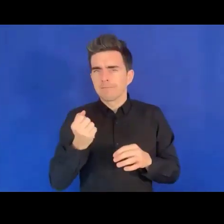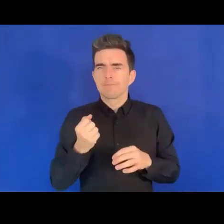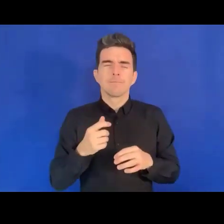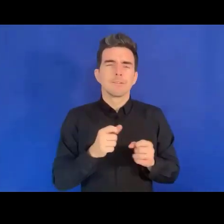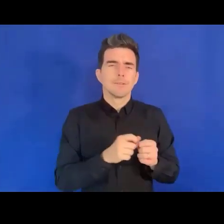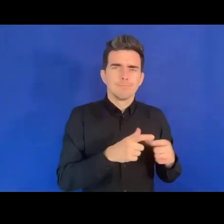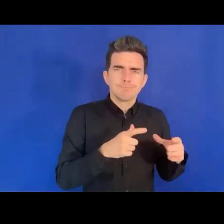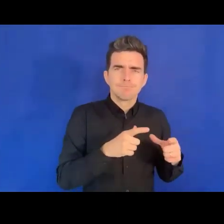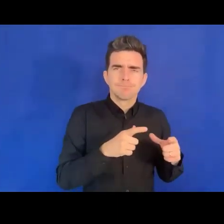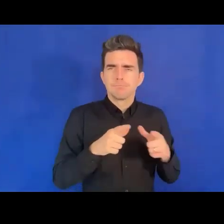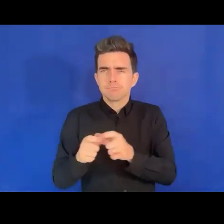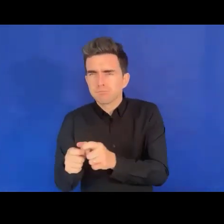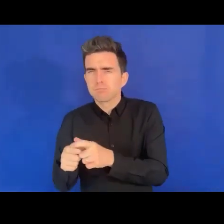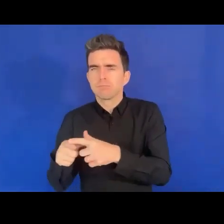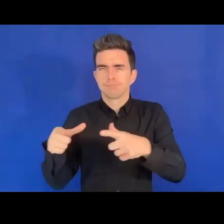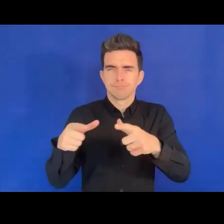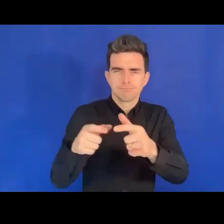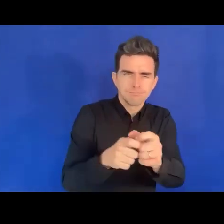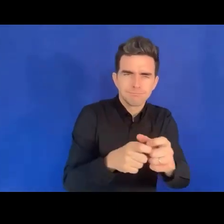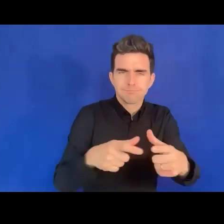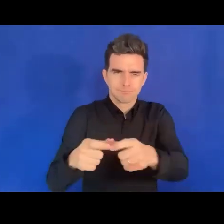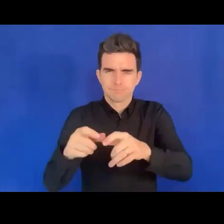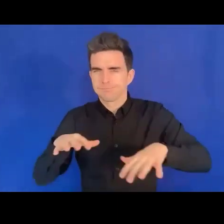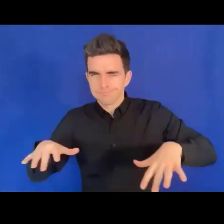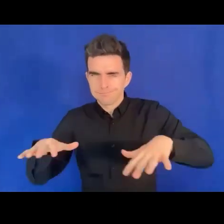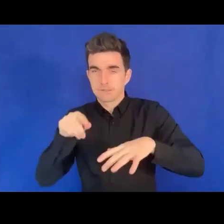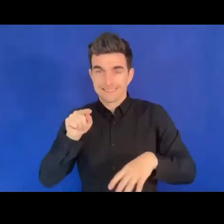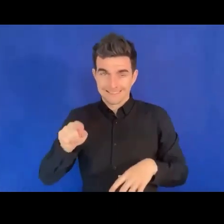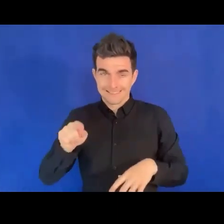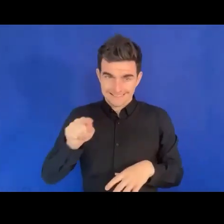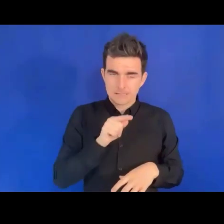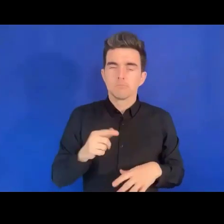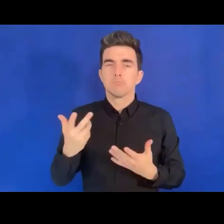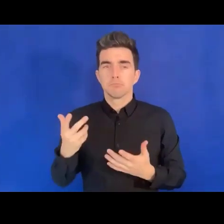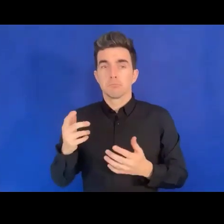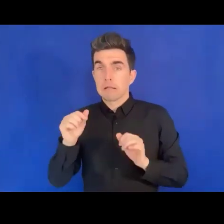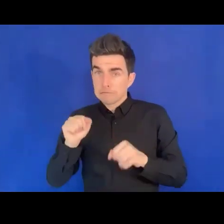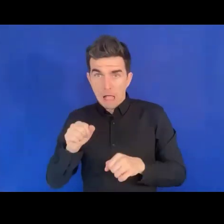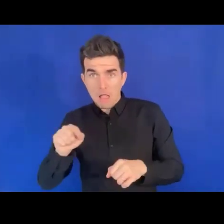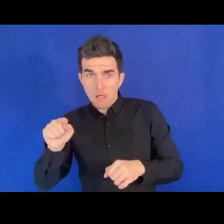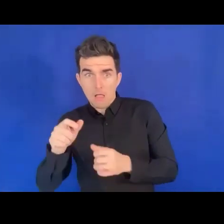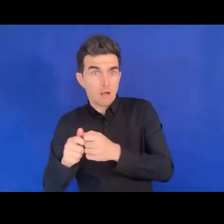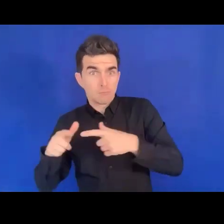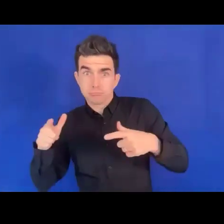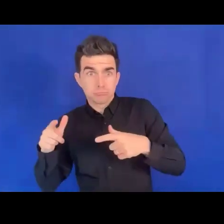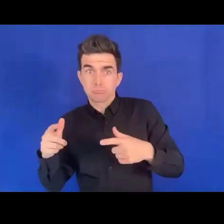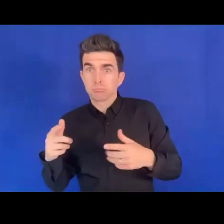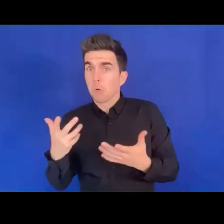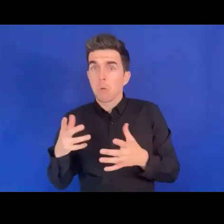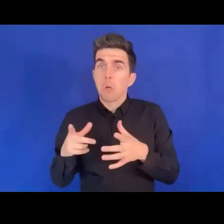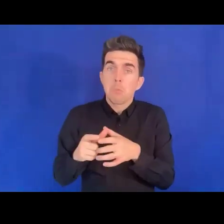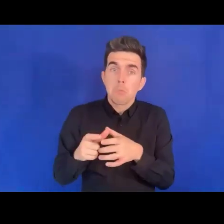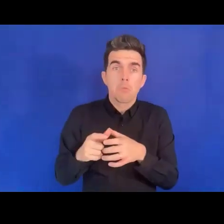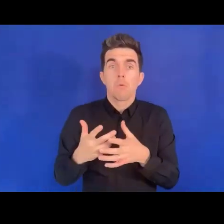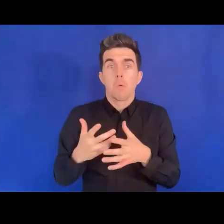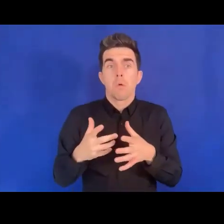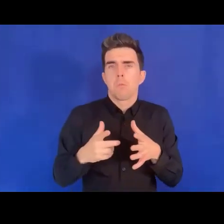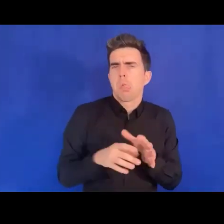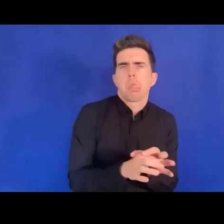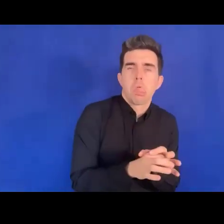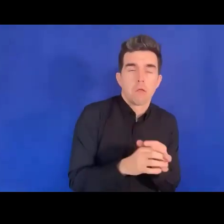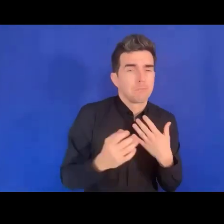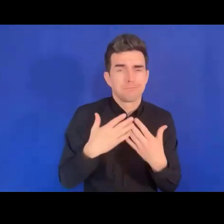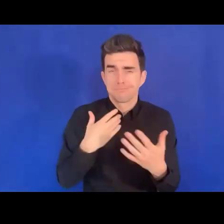mais les gouvernements locaux peuvent donc être pris en compte. Nous devons également